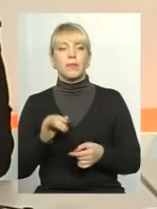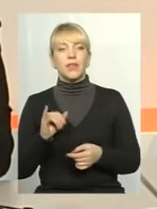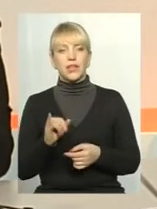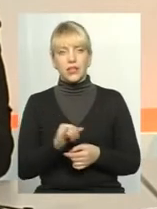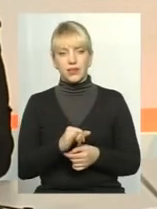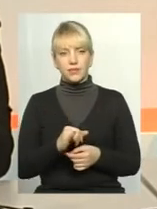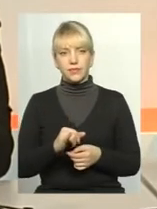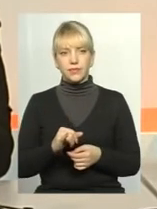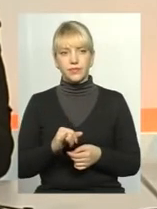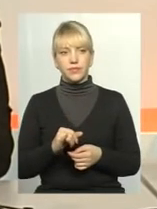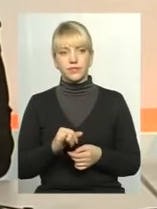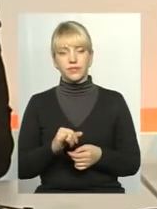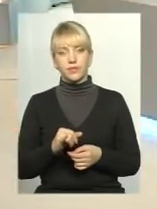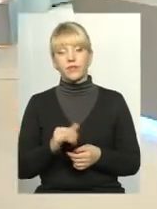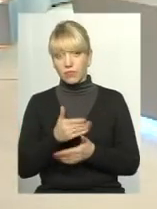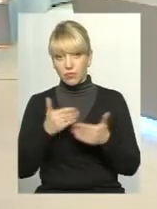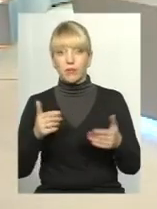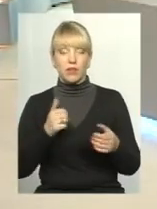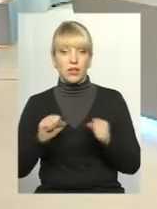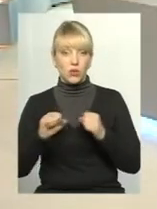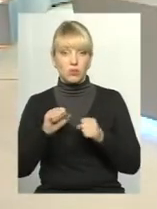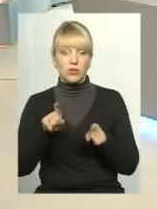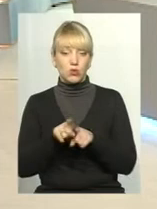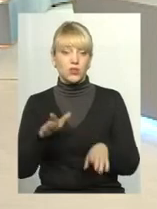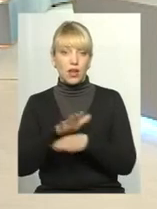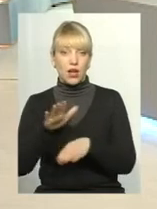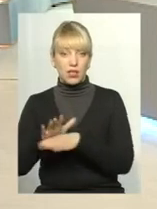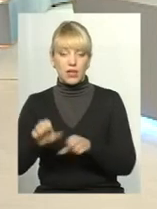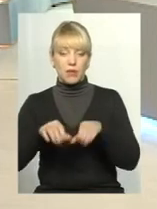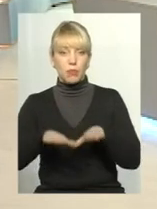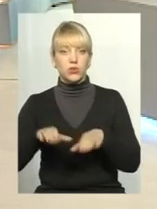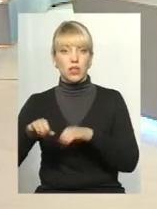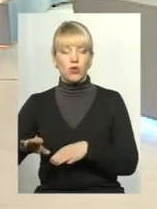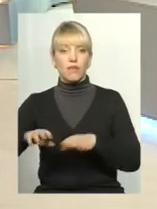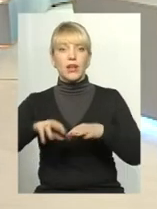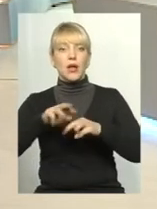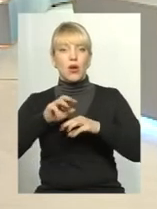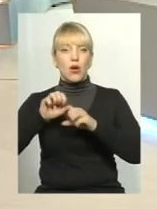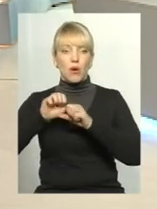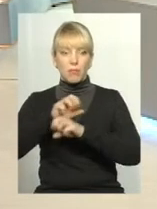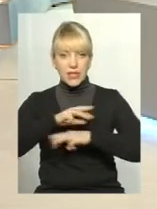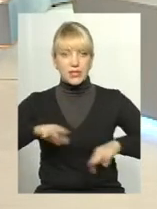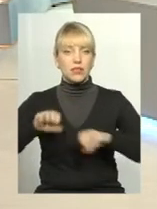ми керуємося також наказами, постановами Міністерства охорони здоров'я.